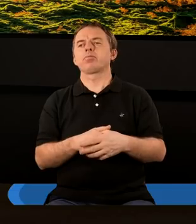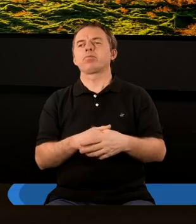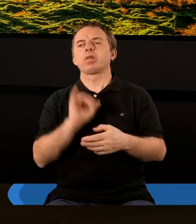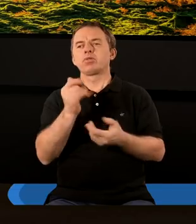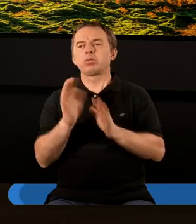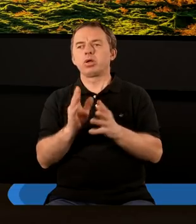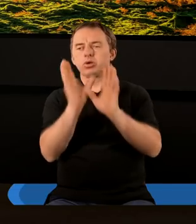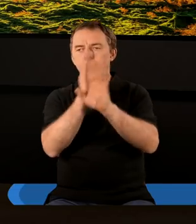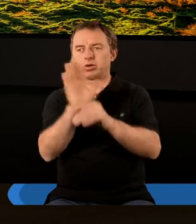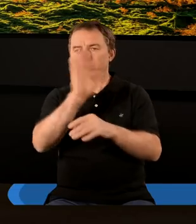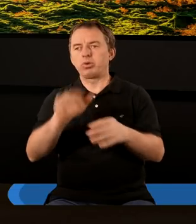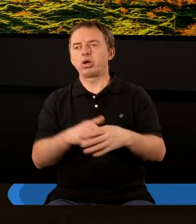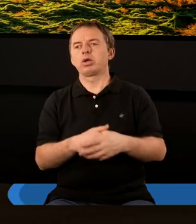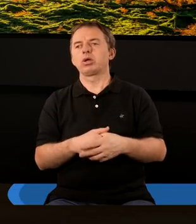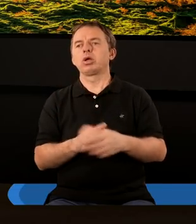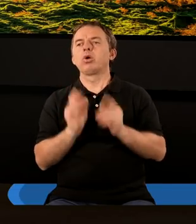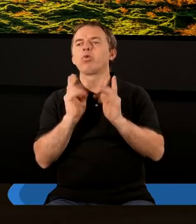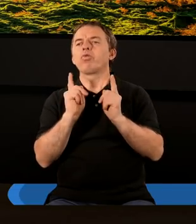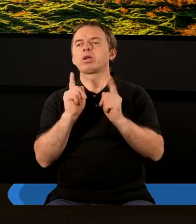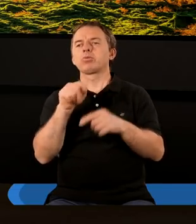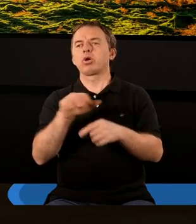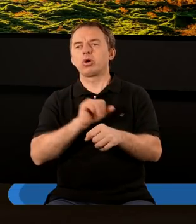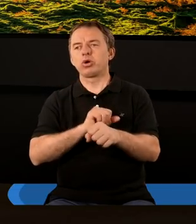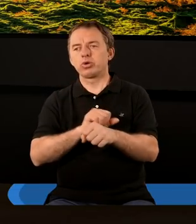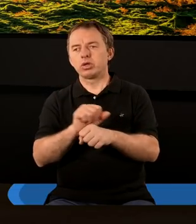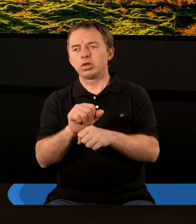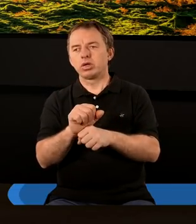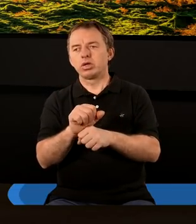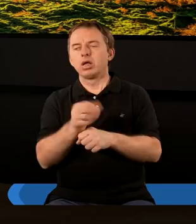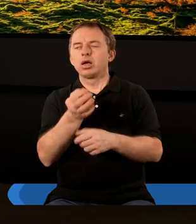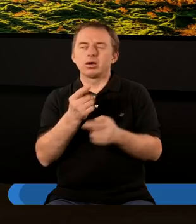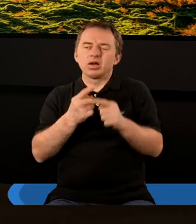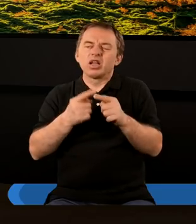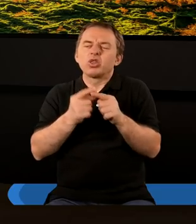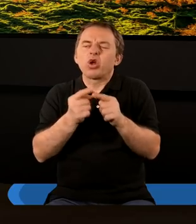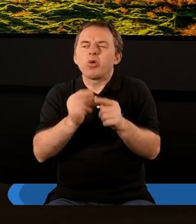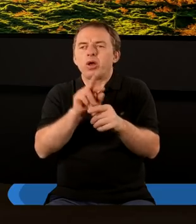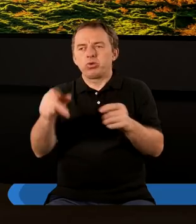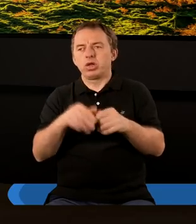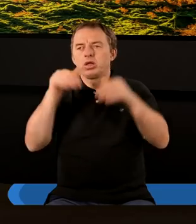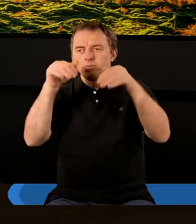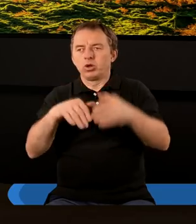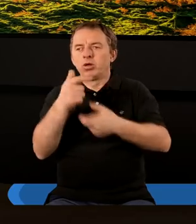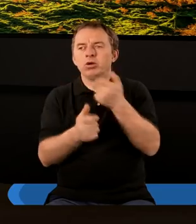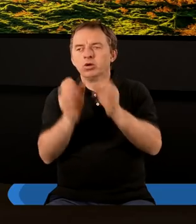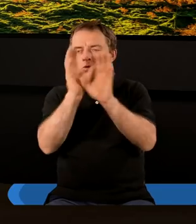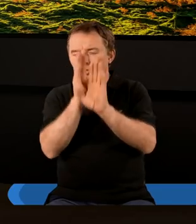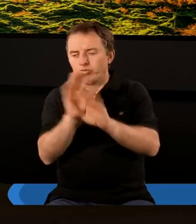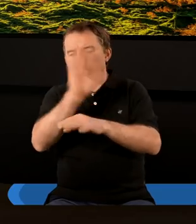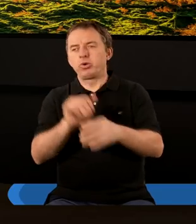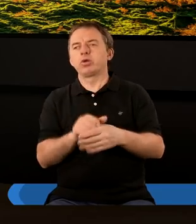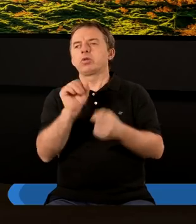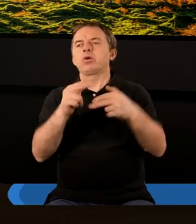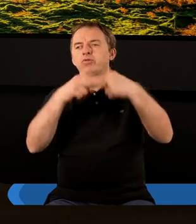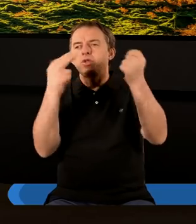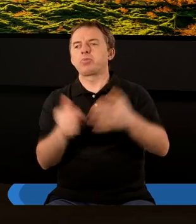W jaki sposób my czcimy Boga, to uważam, że to jest tylko namiastką tego, w jaki sposób my będziemy dopiero czcić i uwielbiać Boga